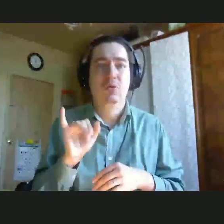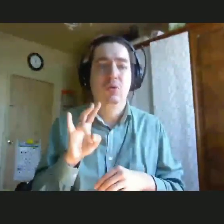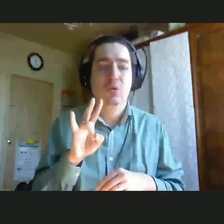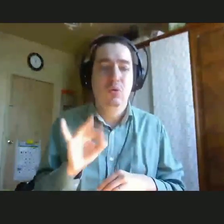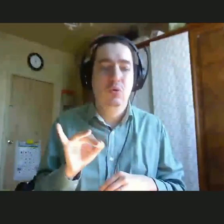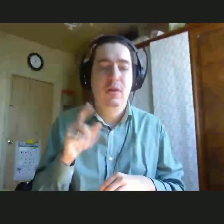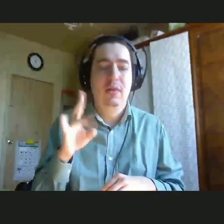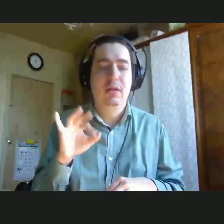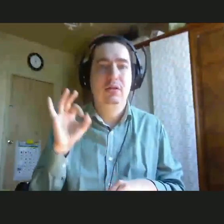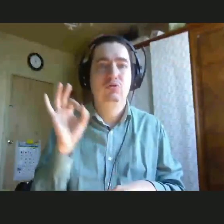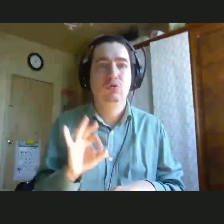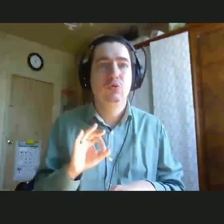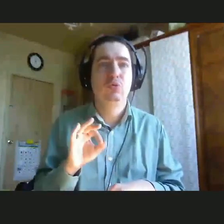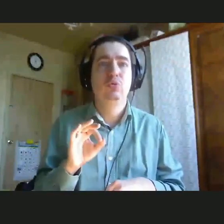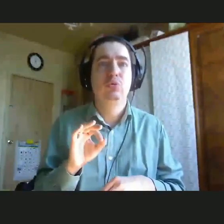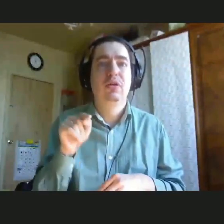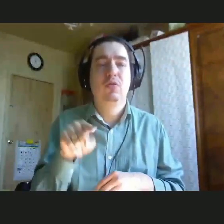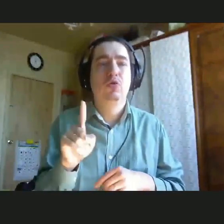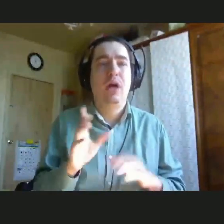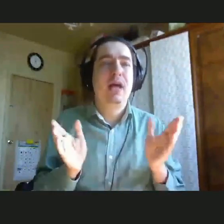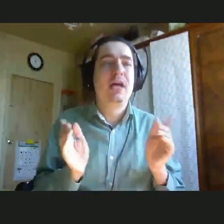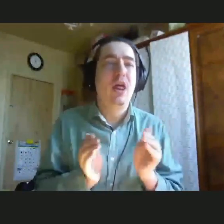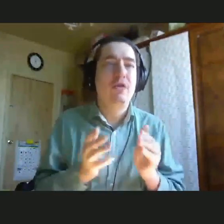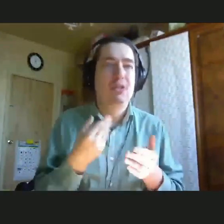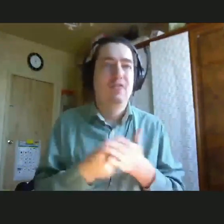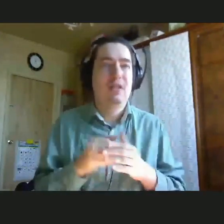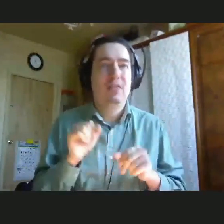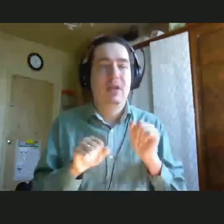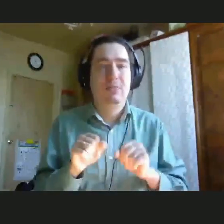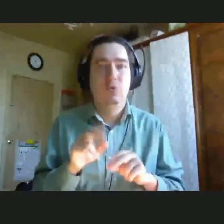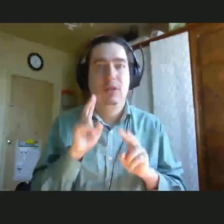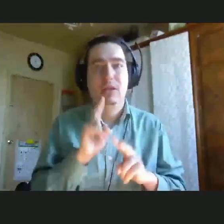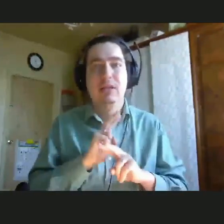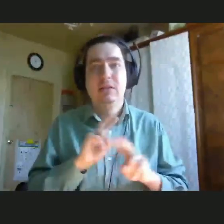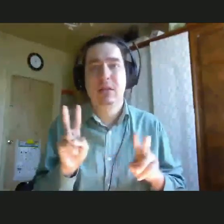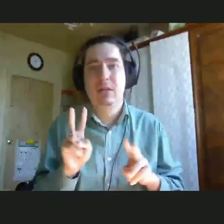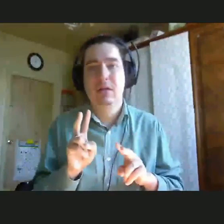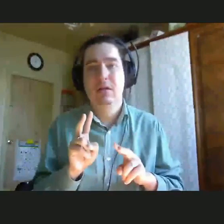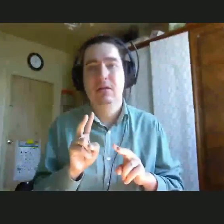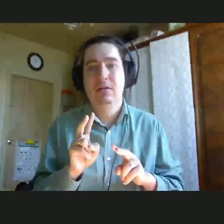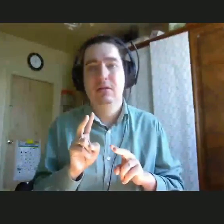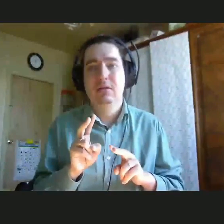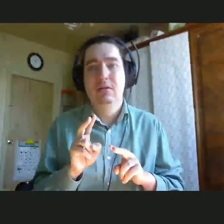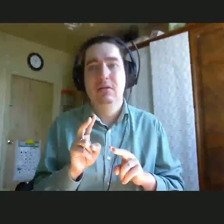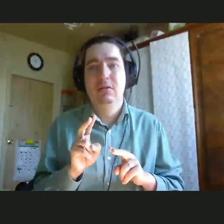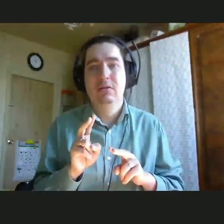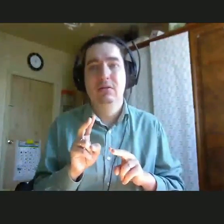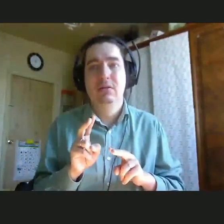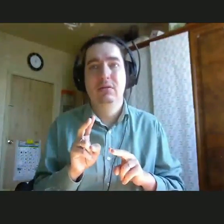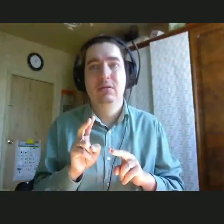Они зачастую из-за того, что ограничены в своих возможностях, не знают, какие есть, например, виды